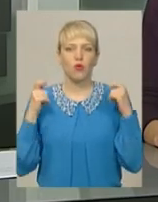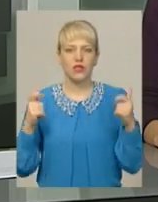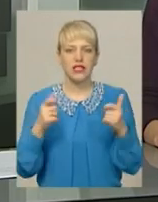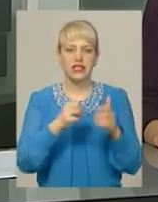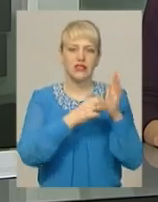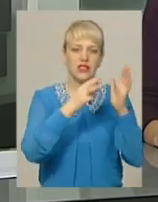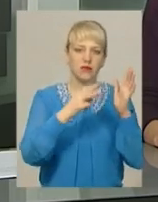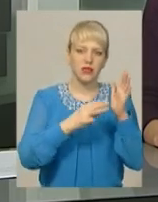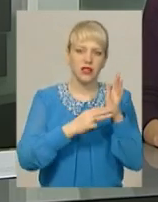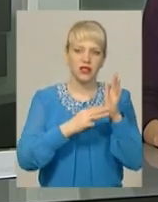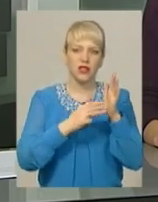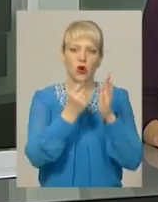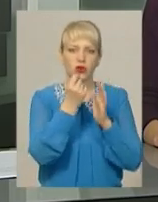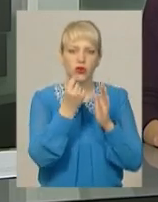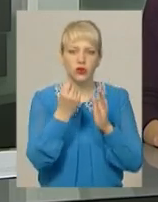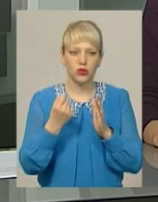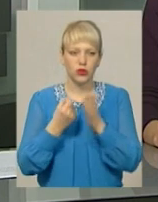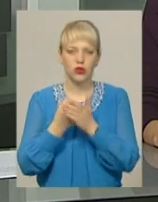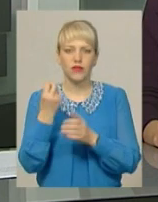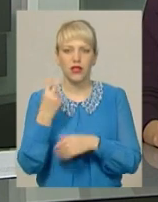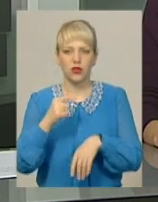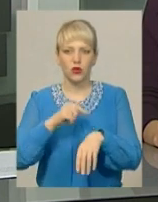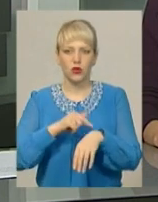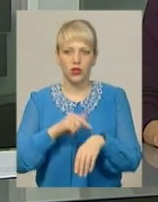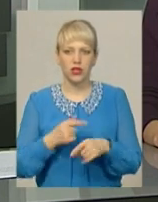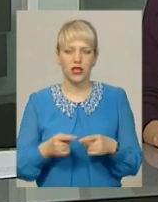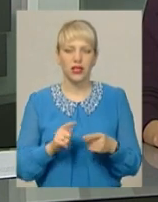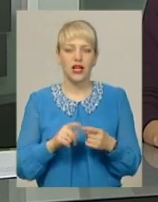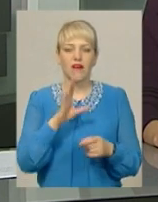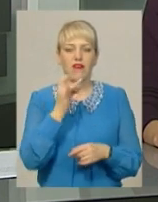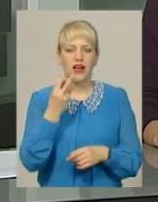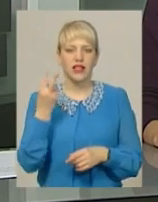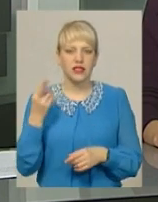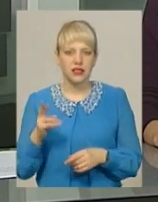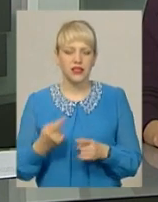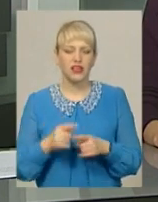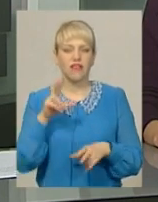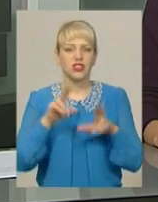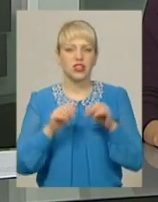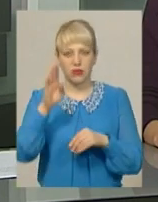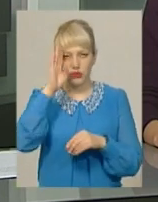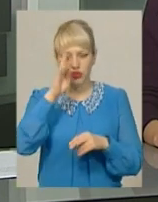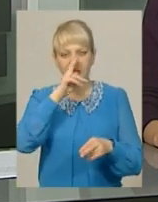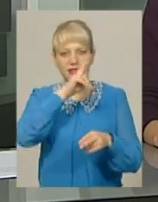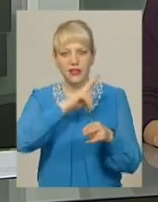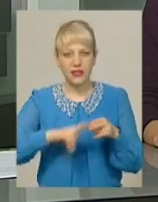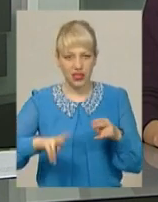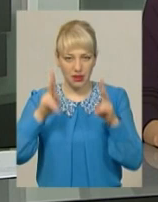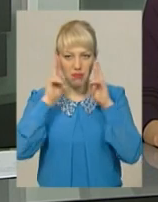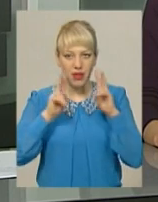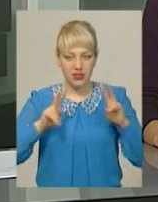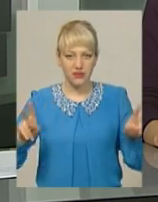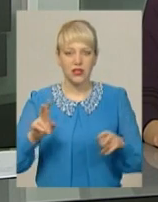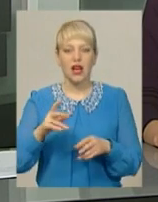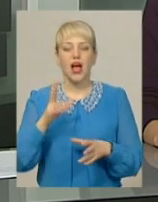до 12 години. Нагадаю, з вересня 2014 року Едуард Слободян вважався зниклим без звісти. Як з'ясувалося,